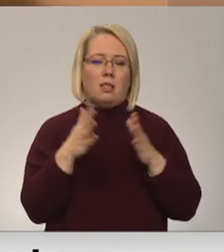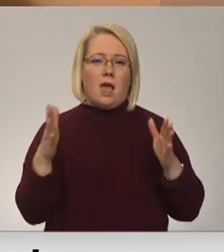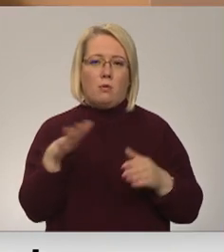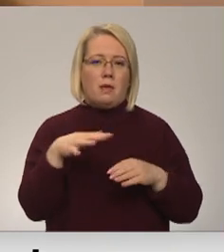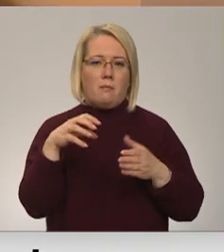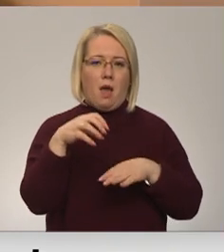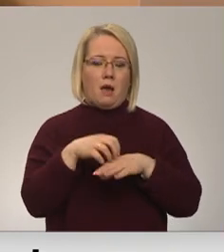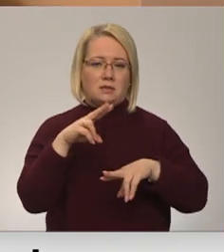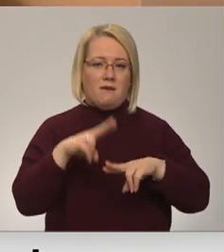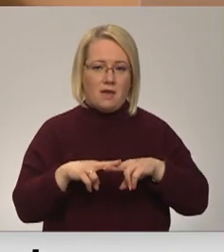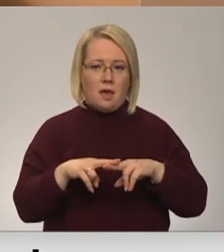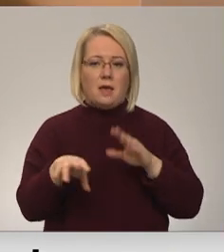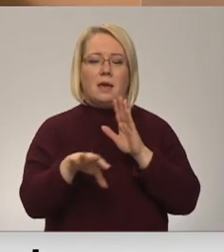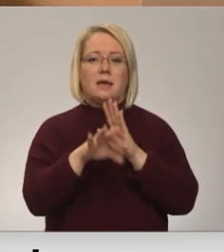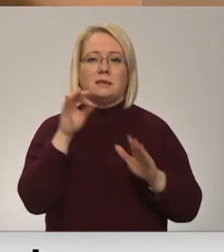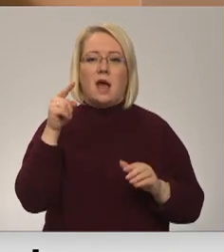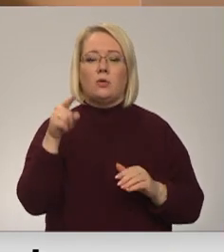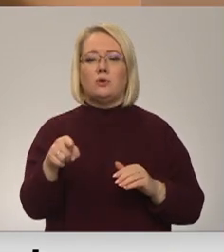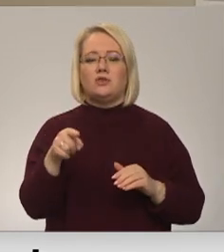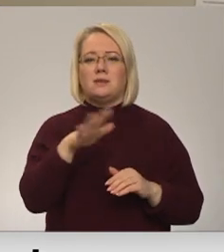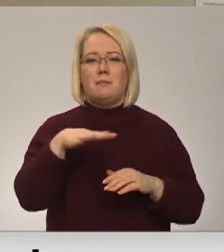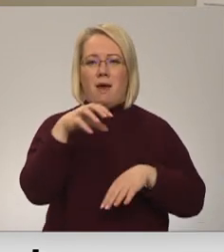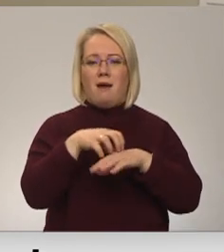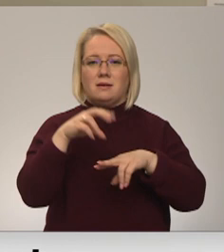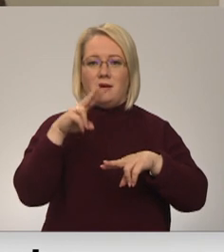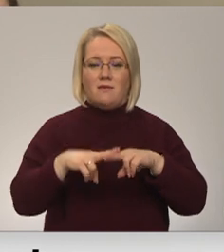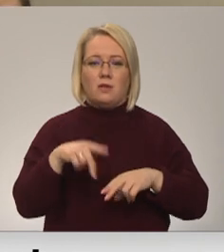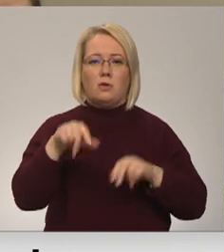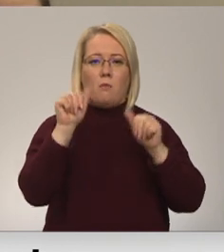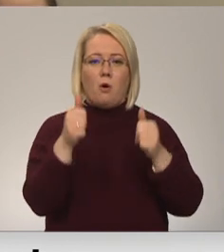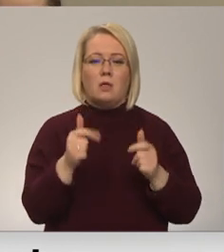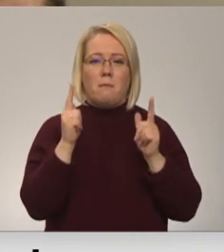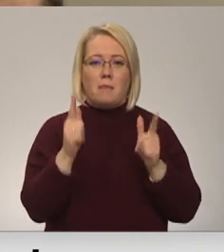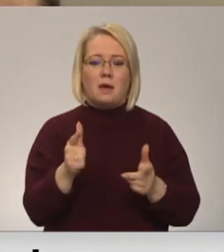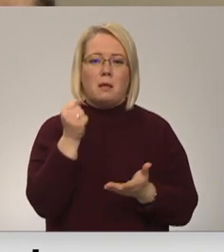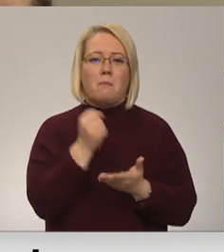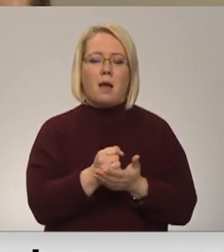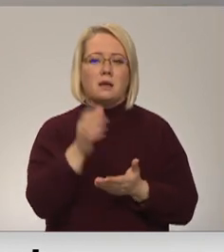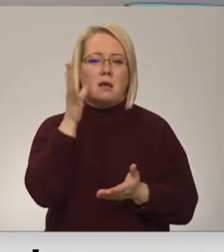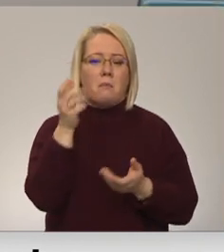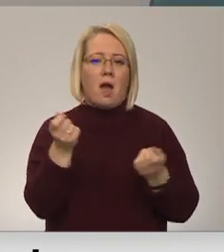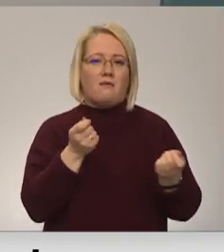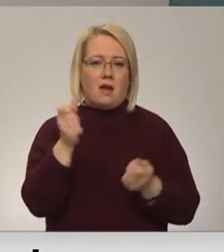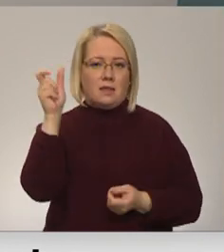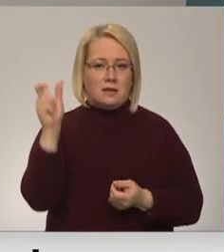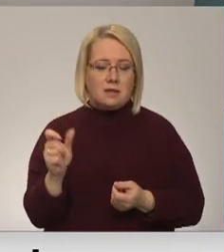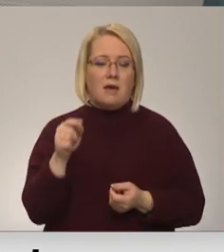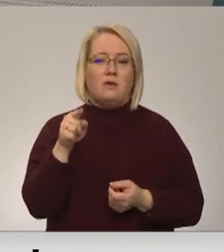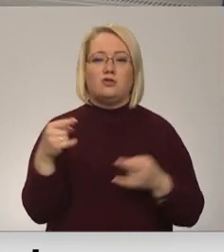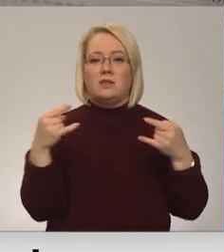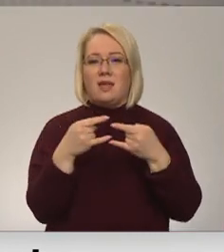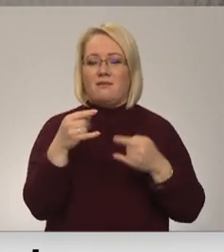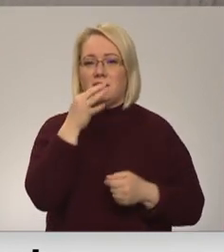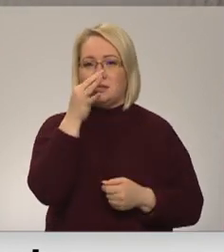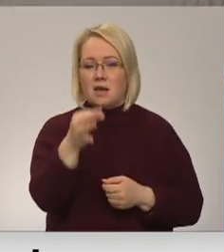Izrādodi ģimenes ārsta prakses telpas streņšos, šim modelim piekrīt arī pagasta pārvaldes vadītājs. Viņš retēvē stāsta, ka